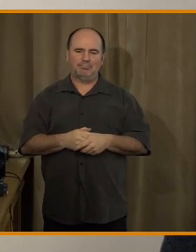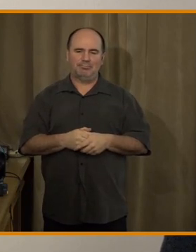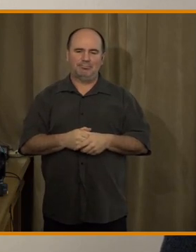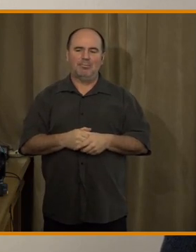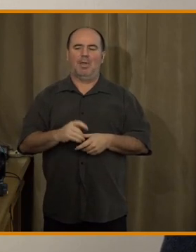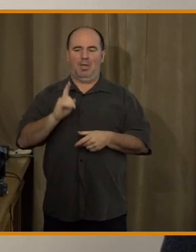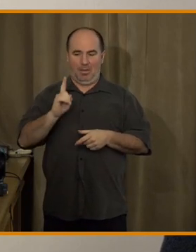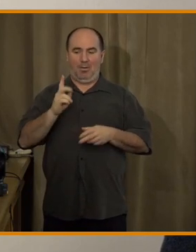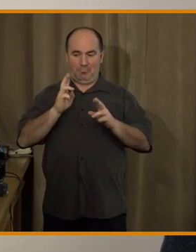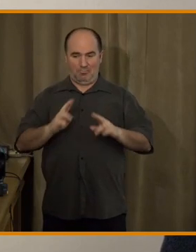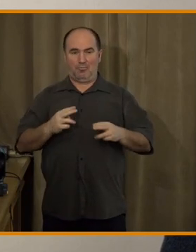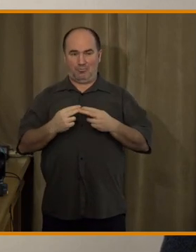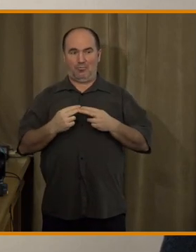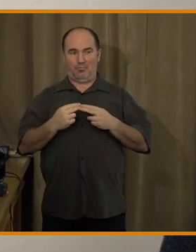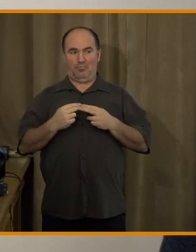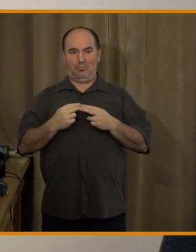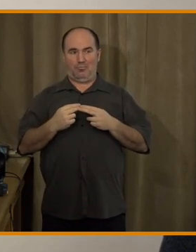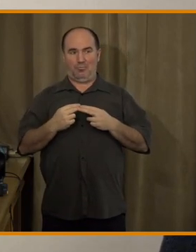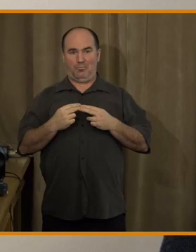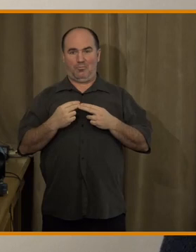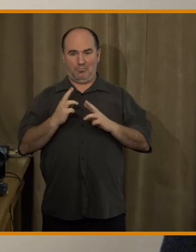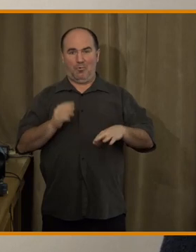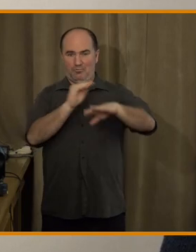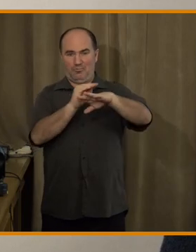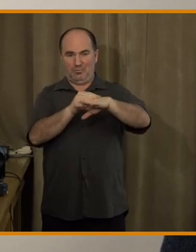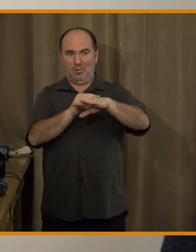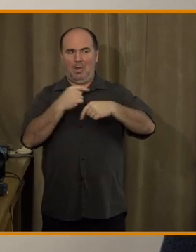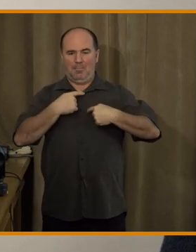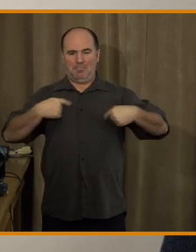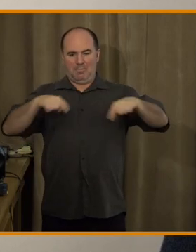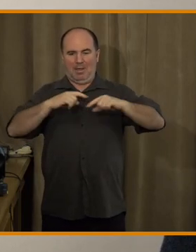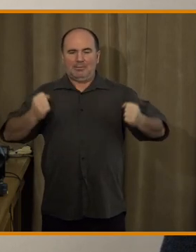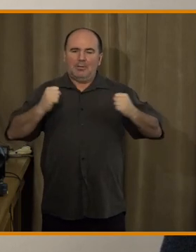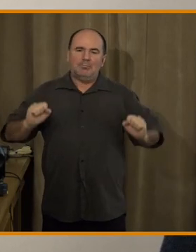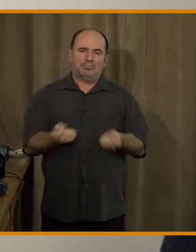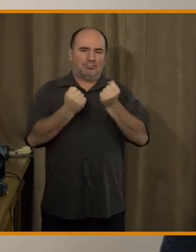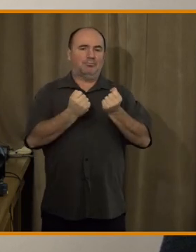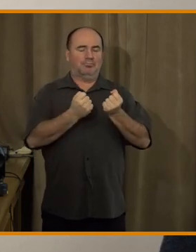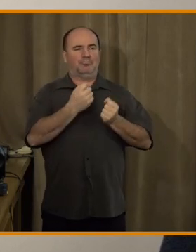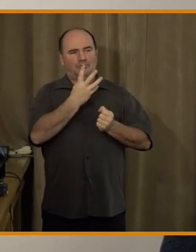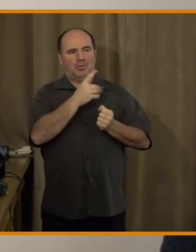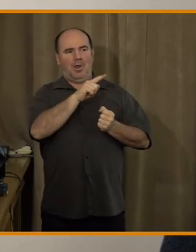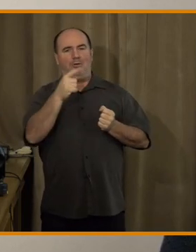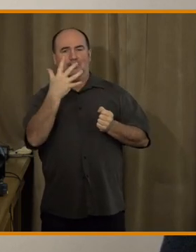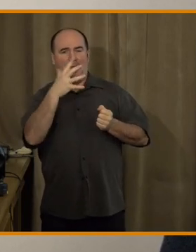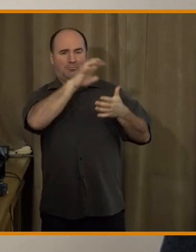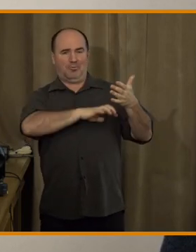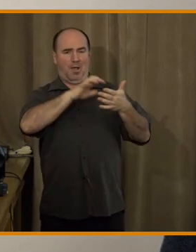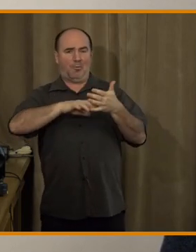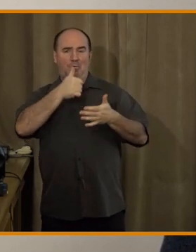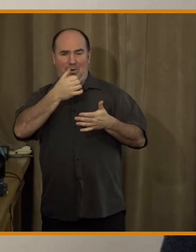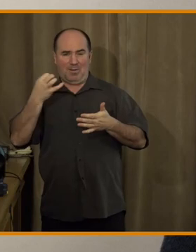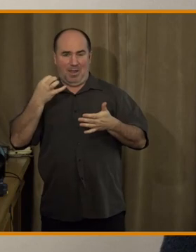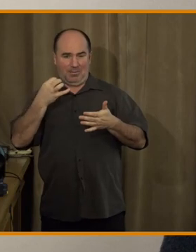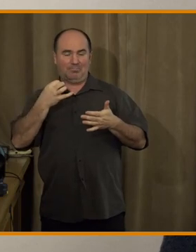říct to, že teďkon vyděláme, my teďkon vyděláme, my děláme 4 až 5 článků denně, ze